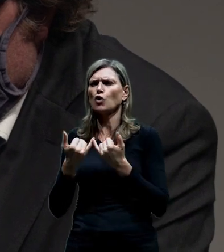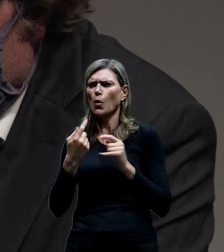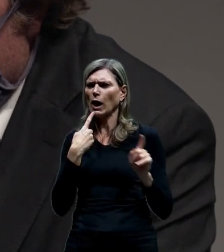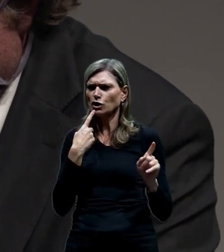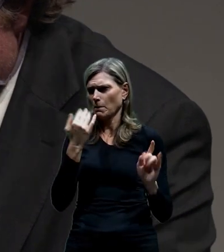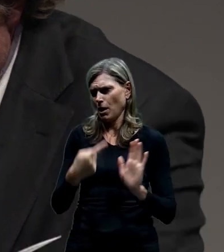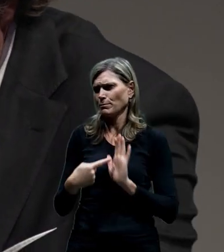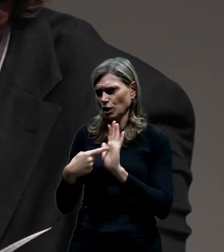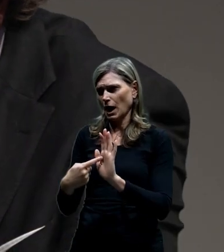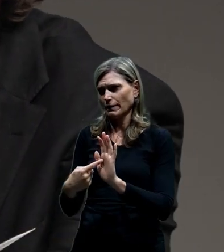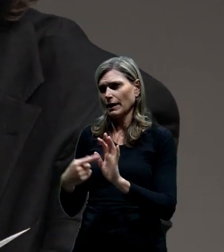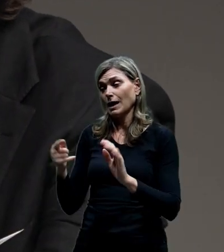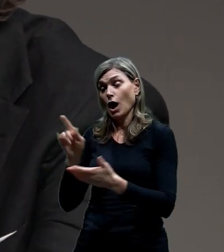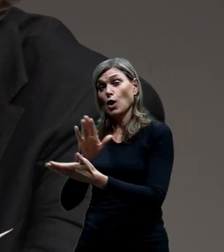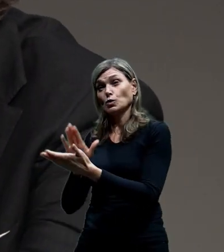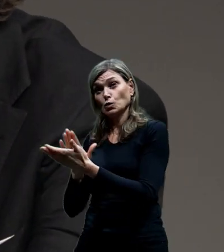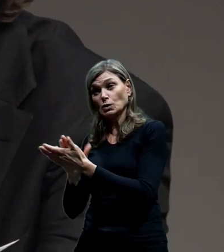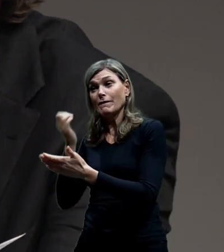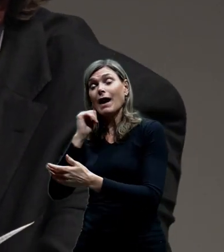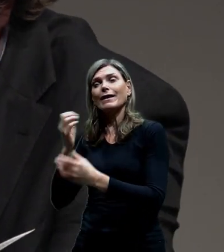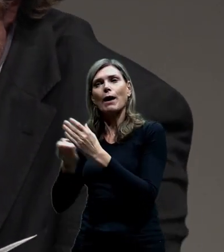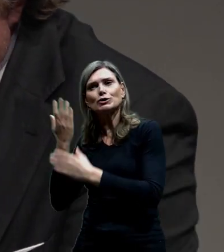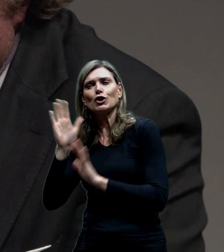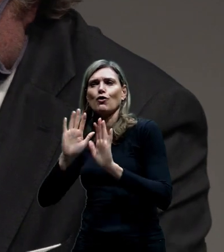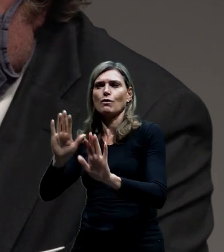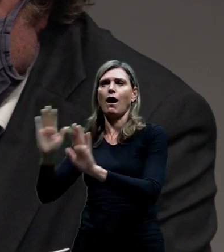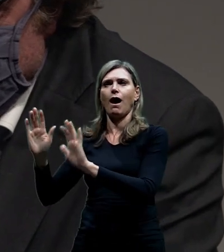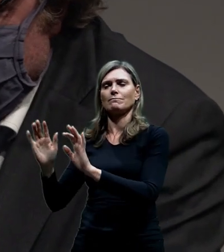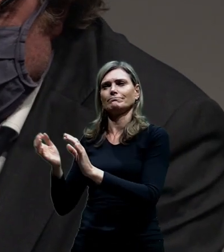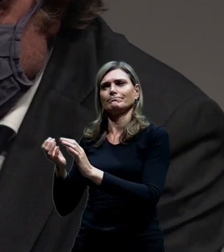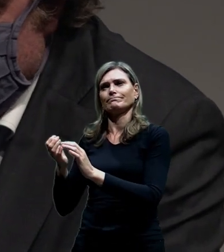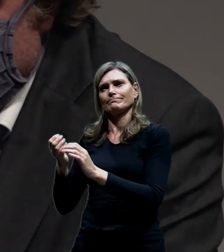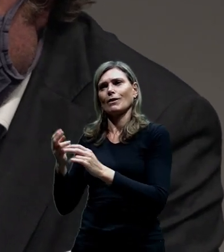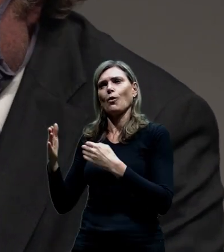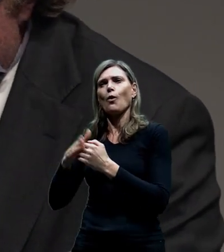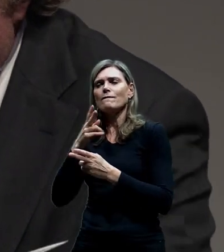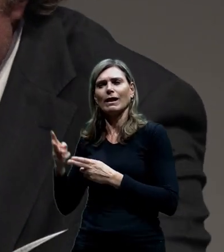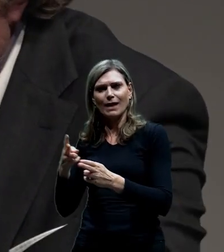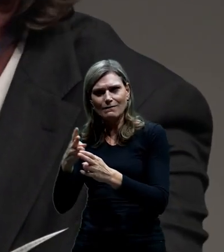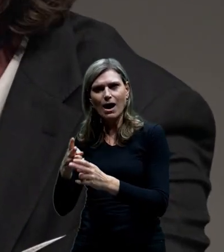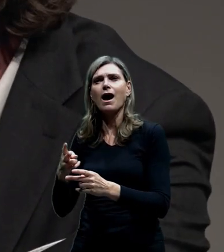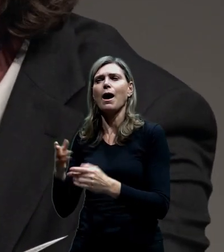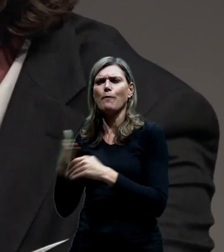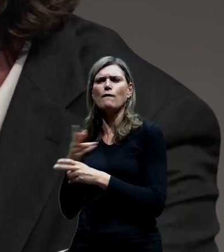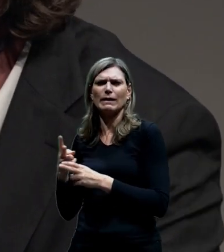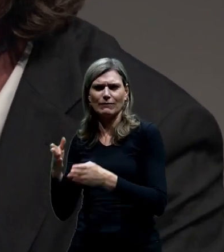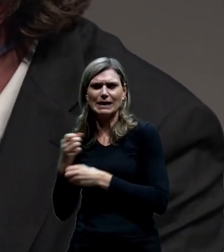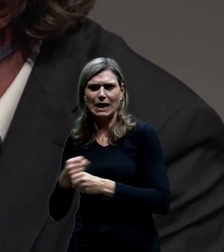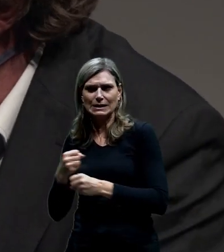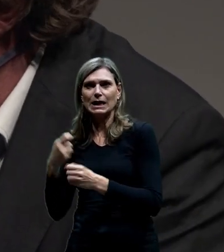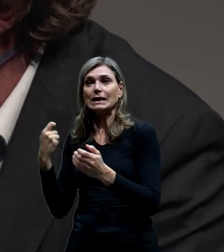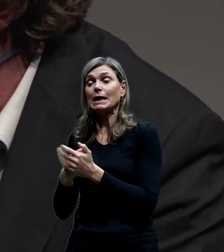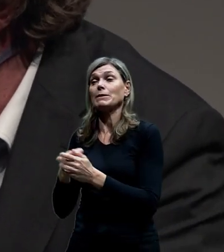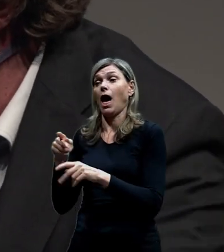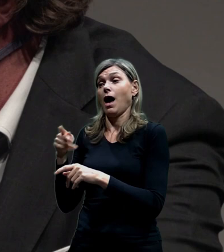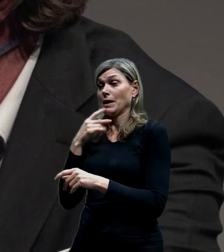vlastně předvedli, zachovali lidem a přírodě tu část tý po Vltavský, tak snížíme tu kapacitu v